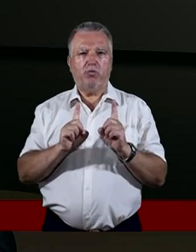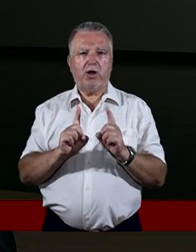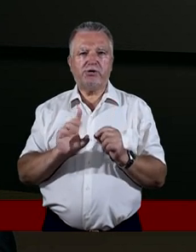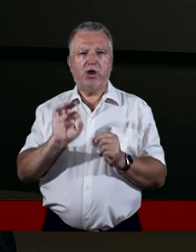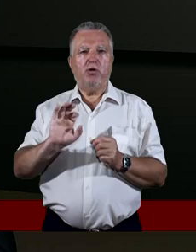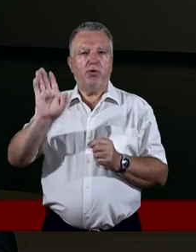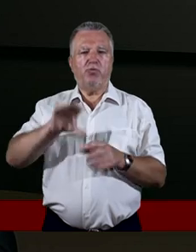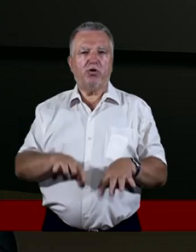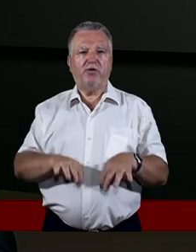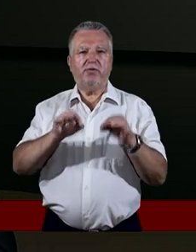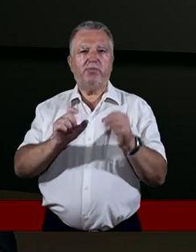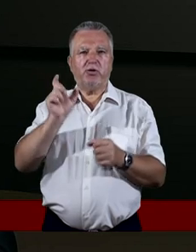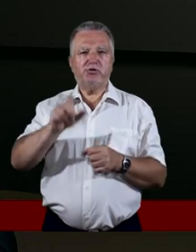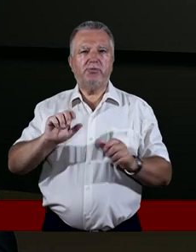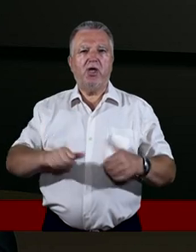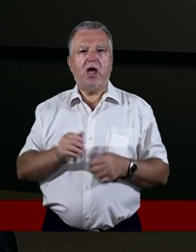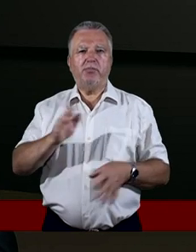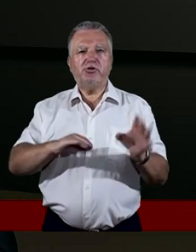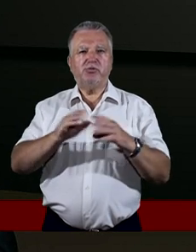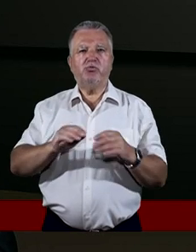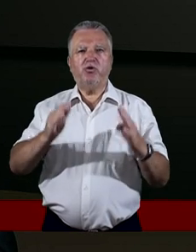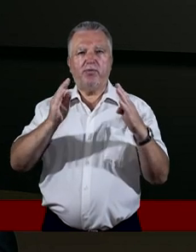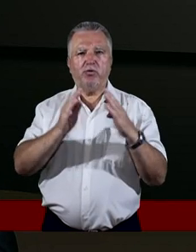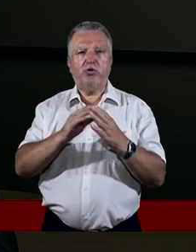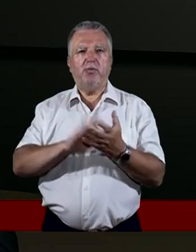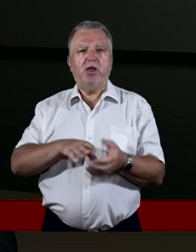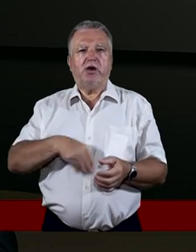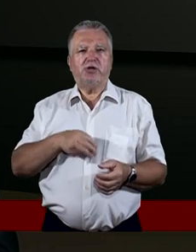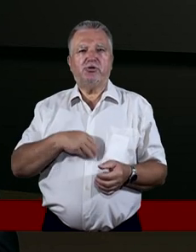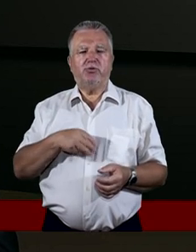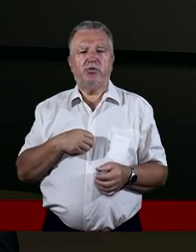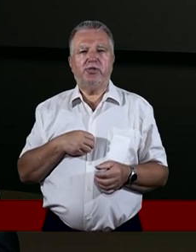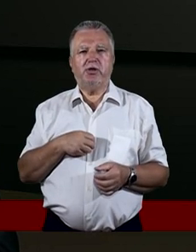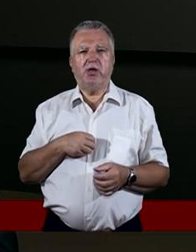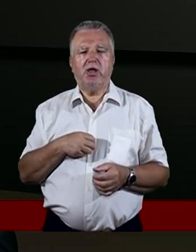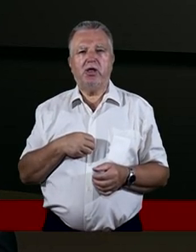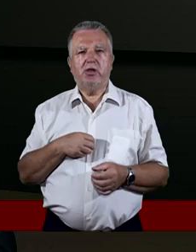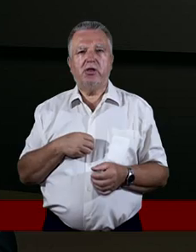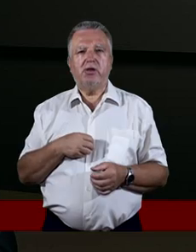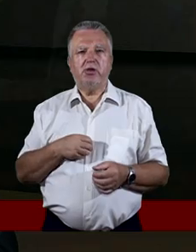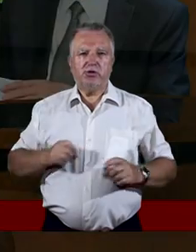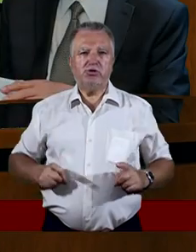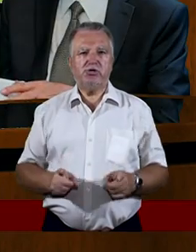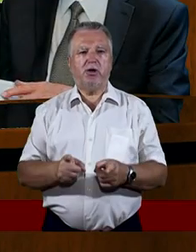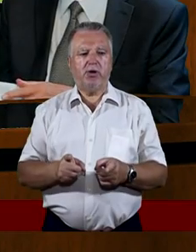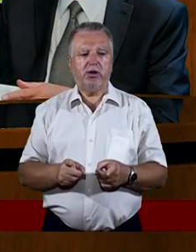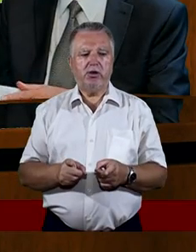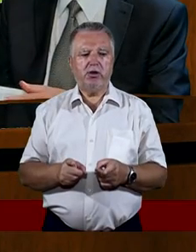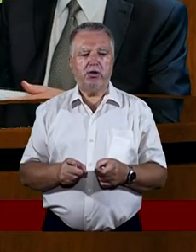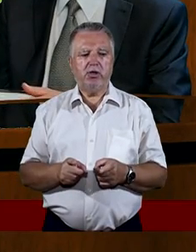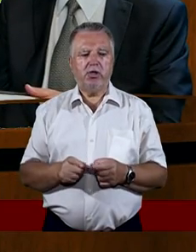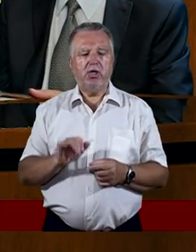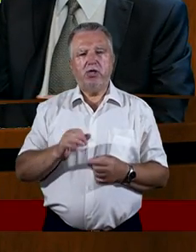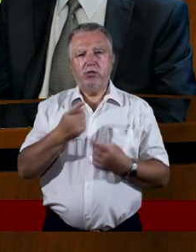gdyż Pan Cię wybrał, abyś zbudował Mu dom na święty przybytek. Zabierz się dzielnie do dzieła. Dwie myśli może